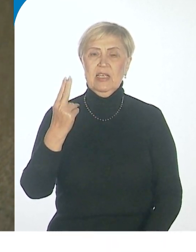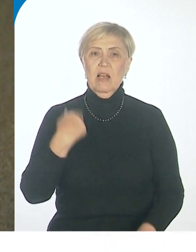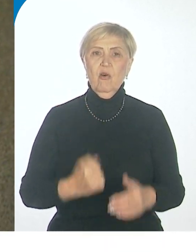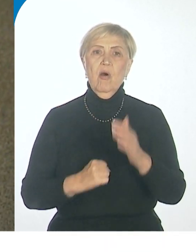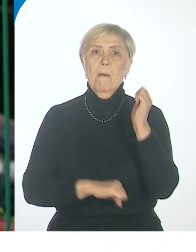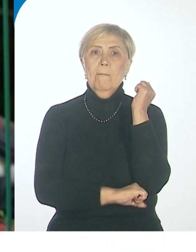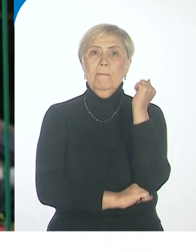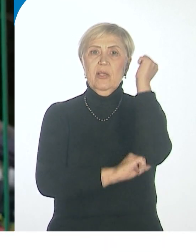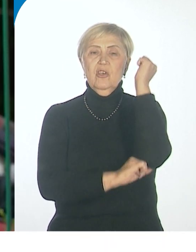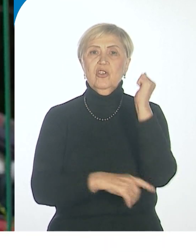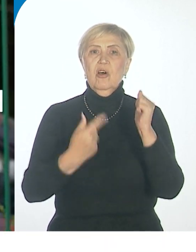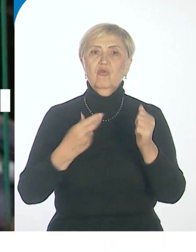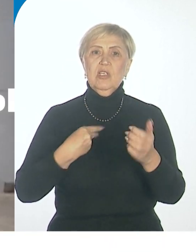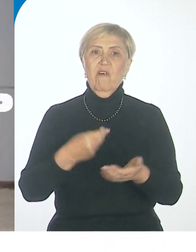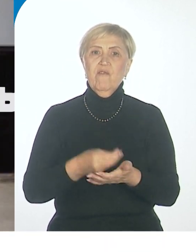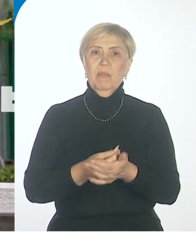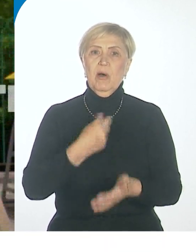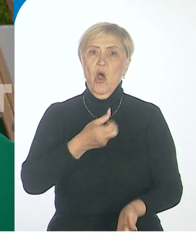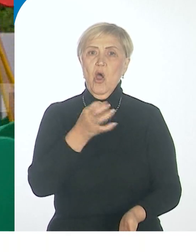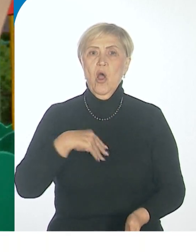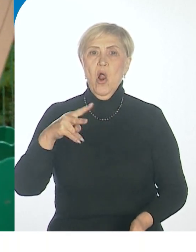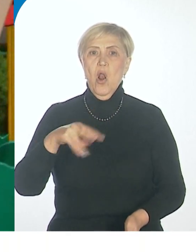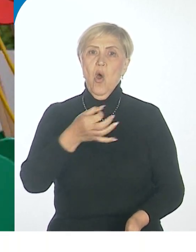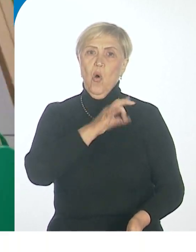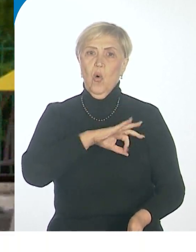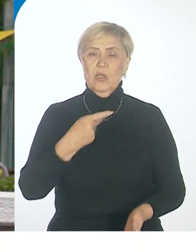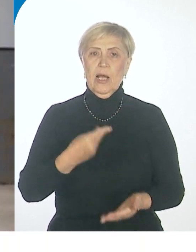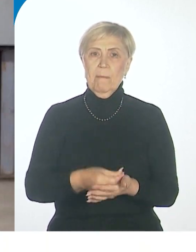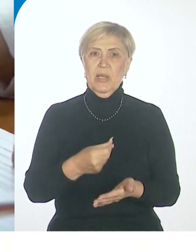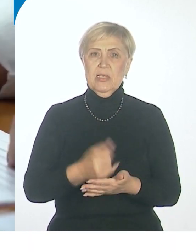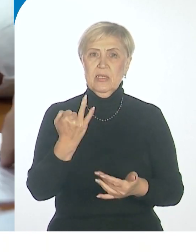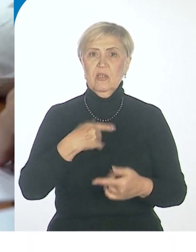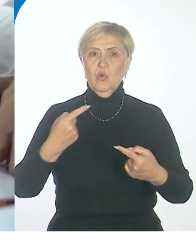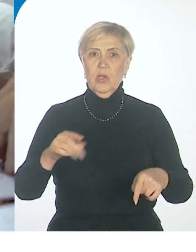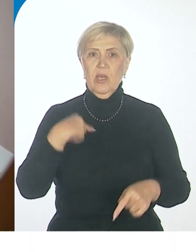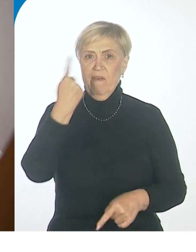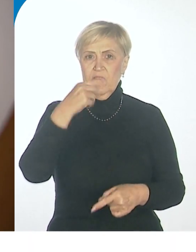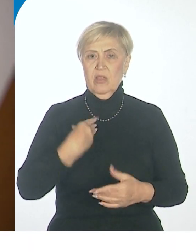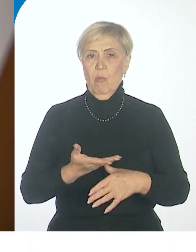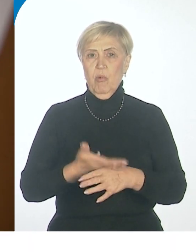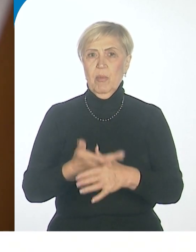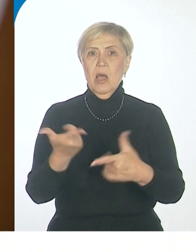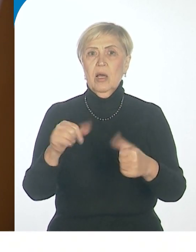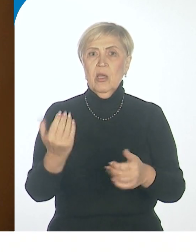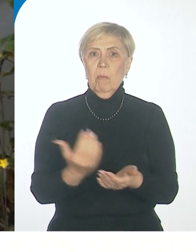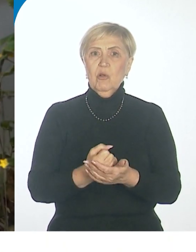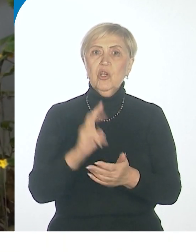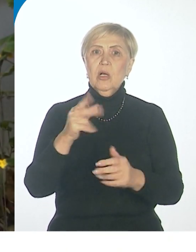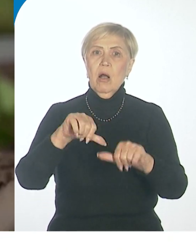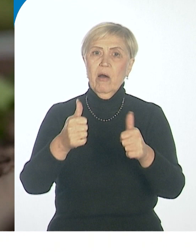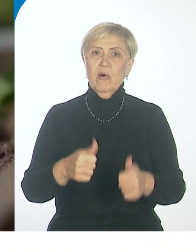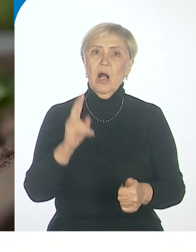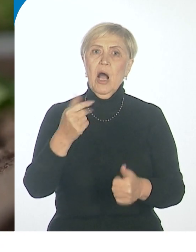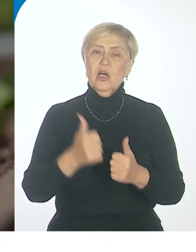поддержку, выплаты, льготы, компенсации и другие виды помощи, где получить и как оформить, как